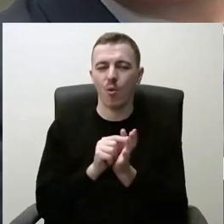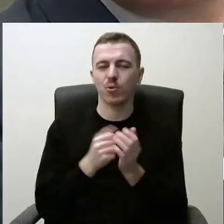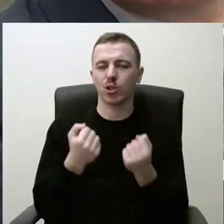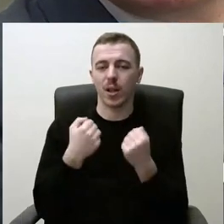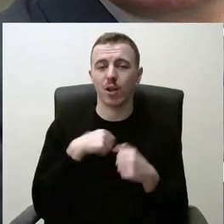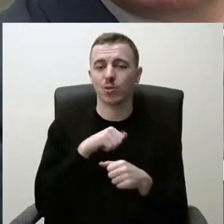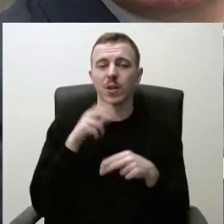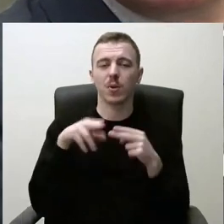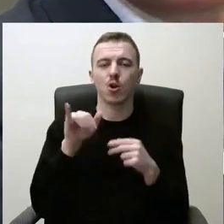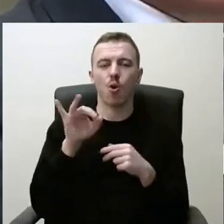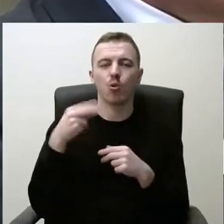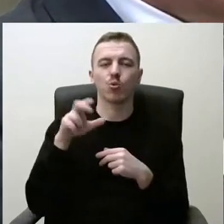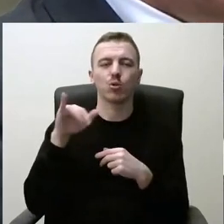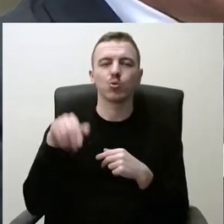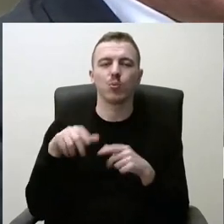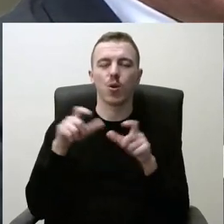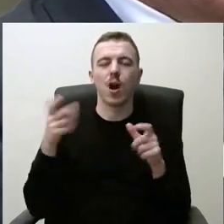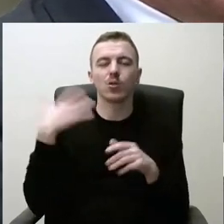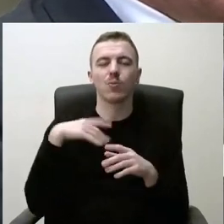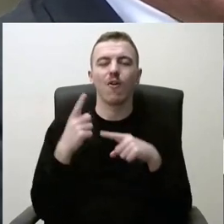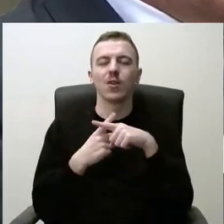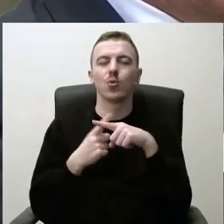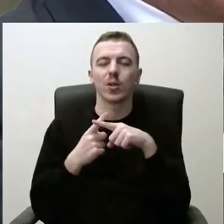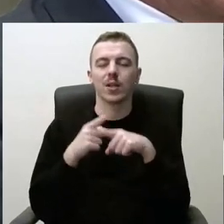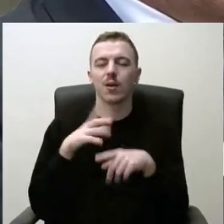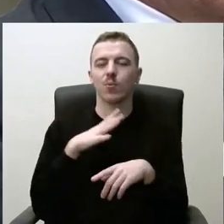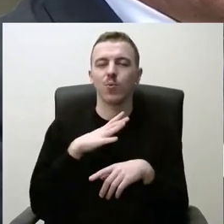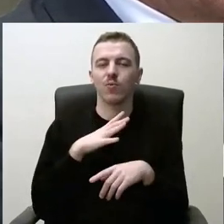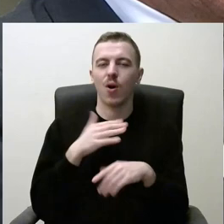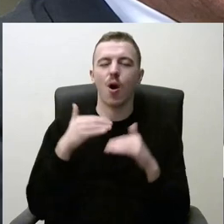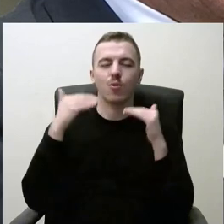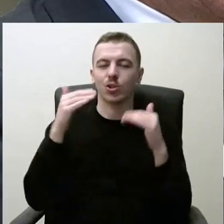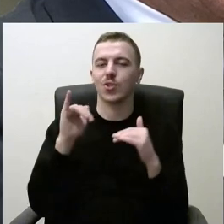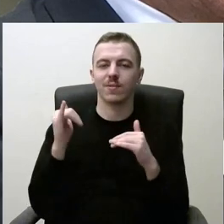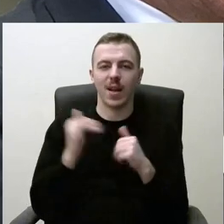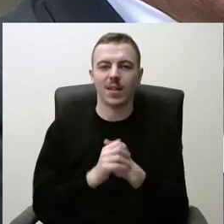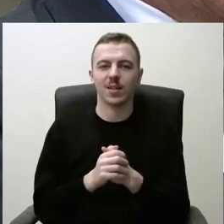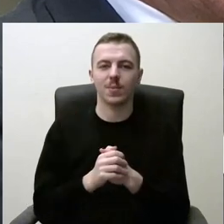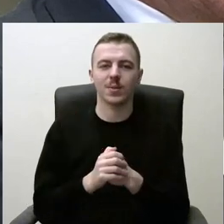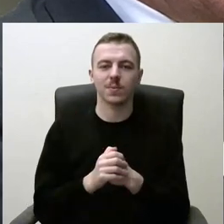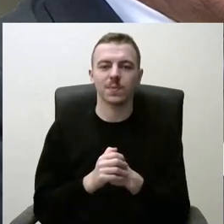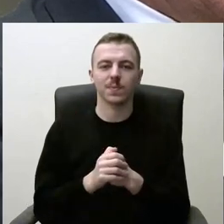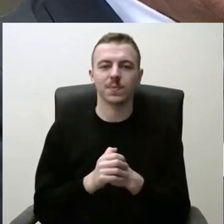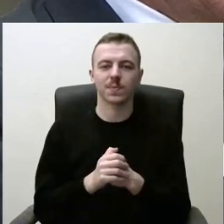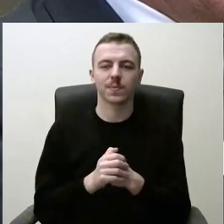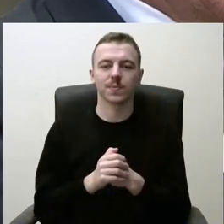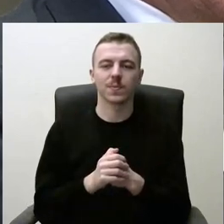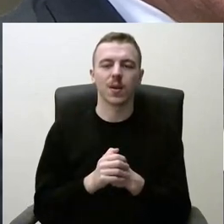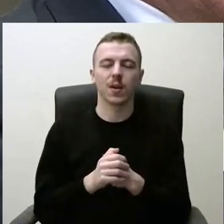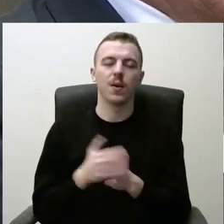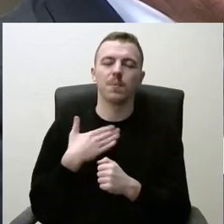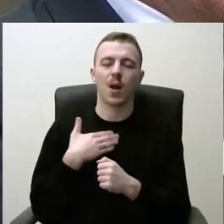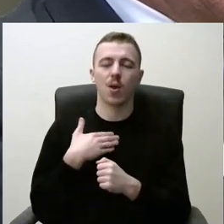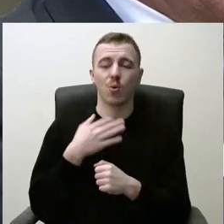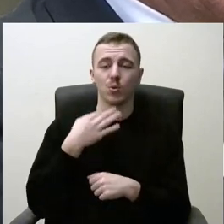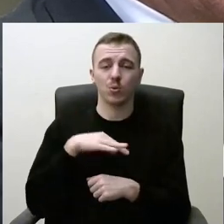baigusi juonučių mokyklą, tada dar vidurinė, kuri buvo labai aukštai vertinama. Mano pačios sunus